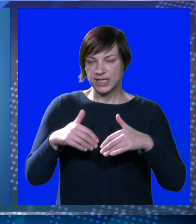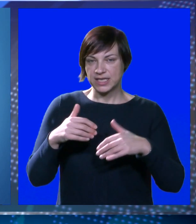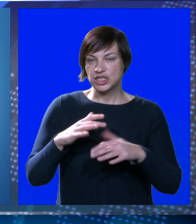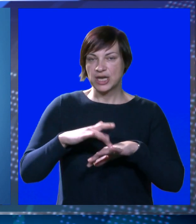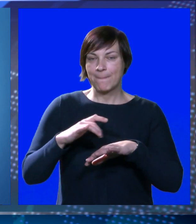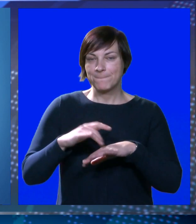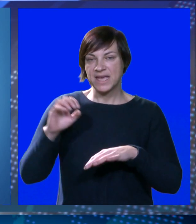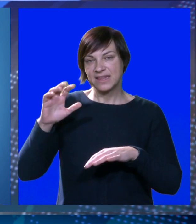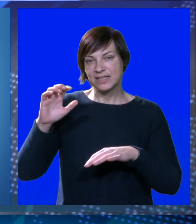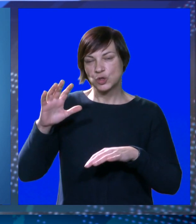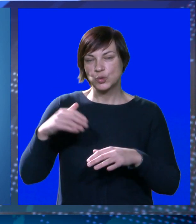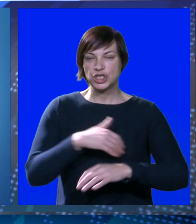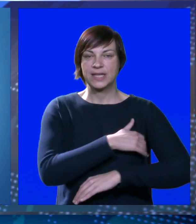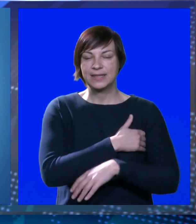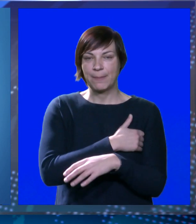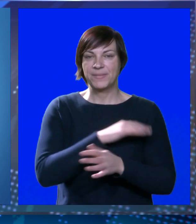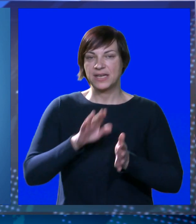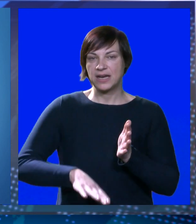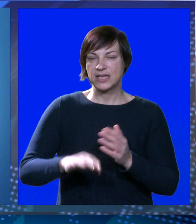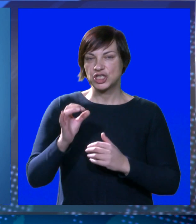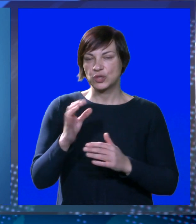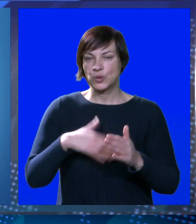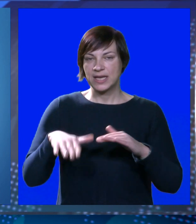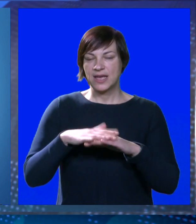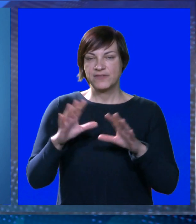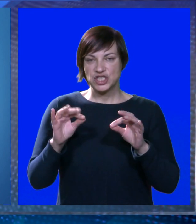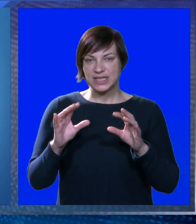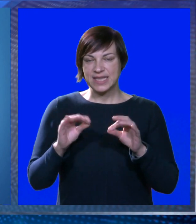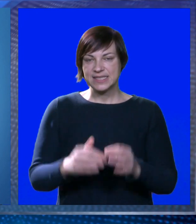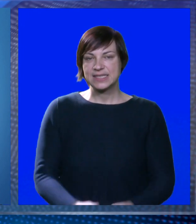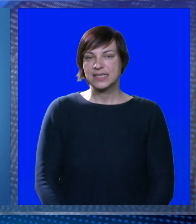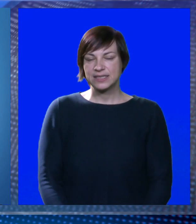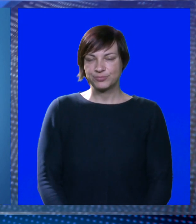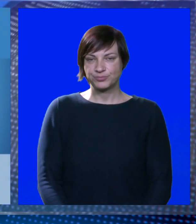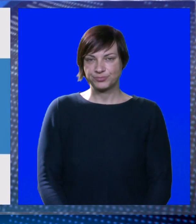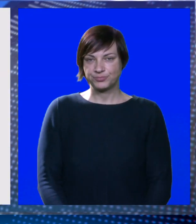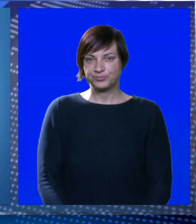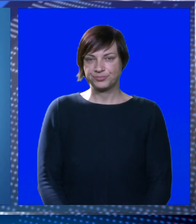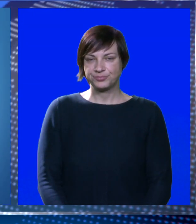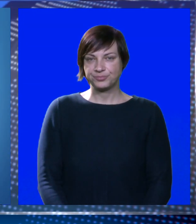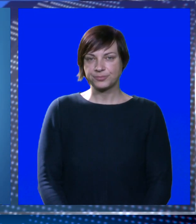Petak sunčan, temperature zraka od najnižih 0 do najviših 10 celzivih stupnjeva.